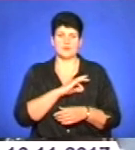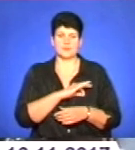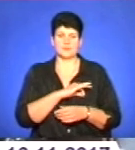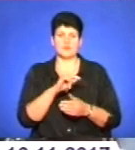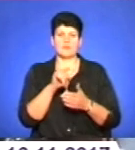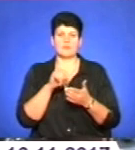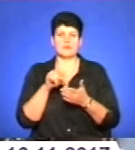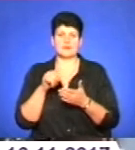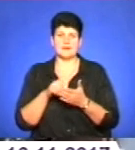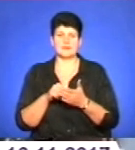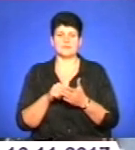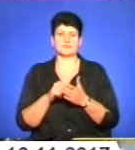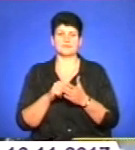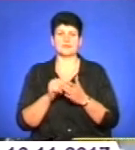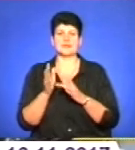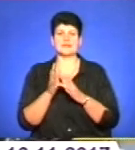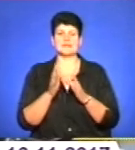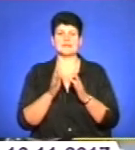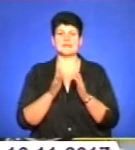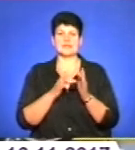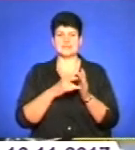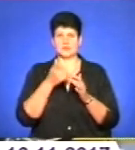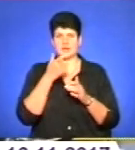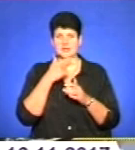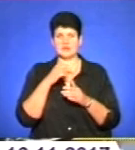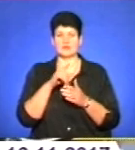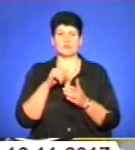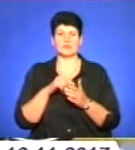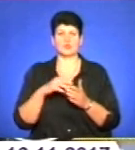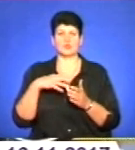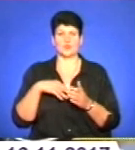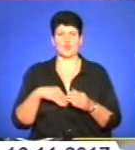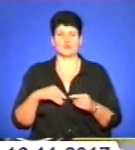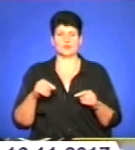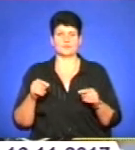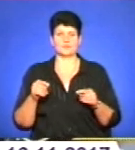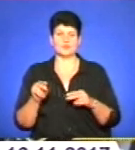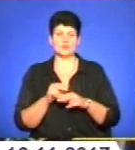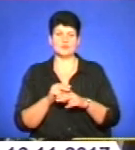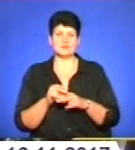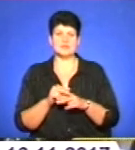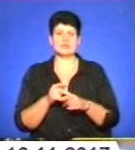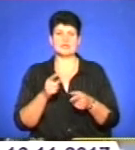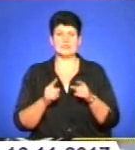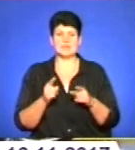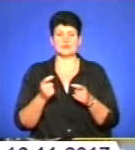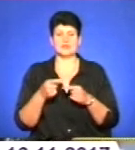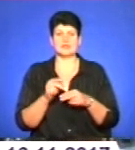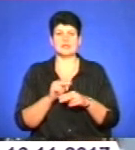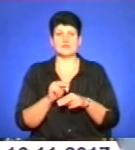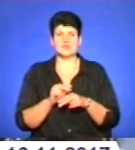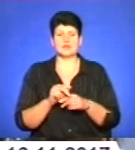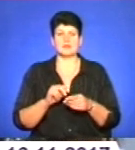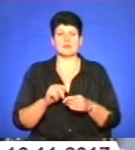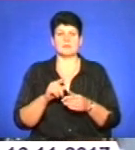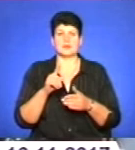питанні християнської етики, і в питанні духовного просвітництва. Головне, що їх навчать і переконають